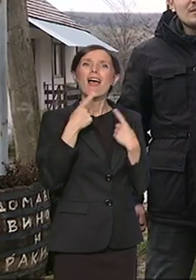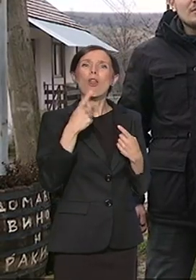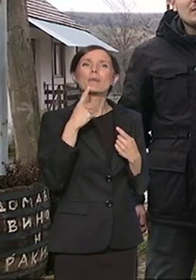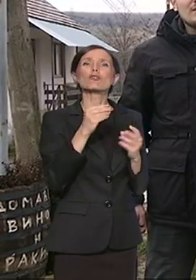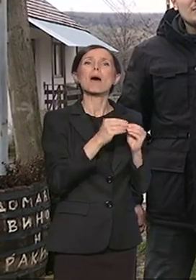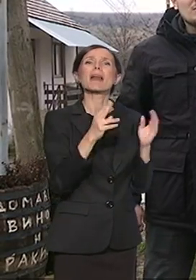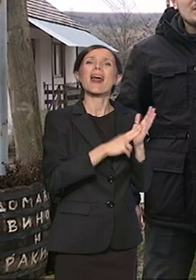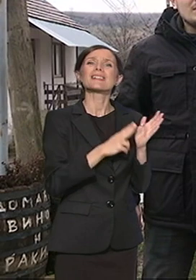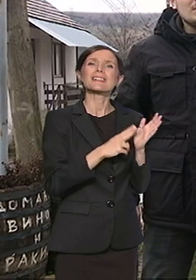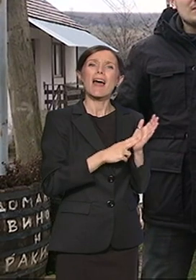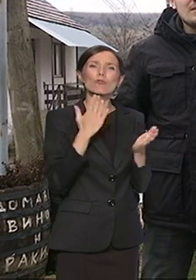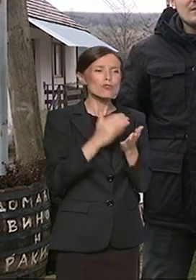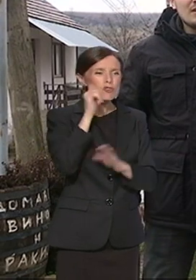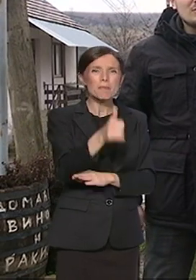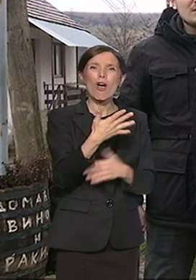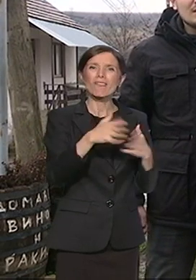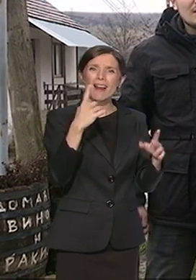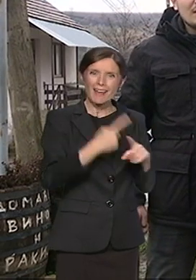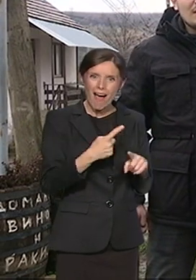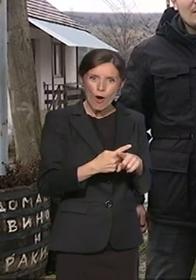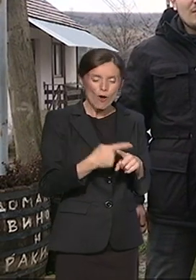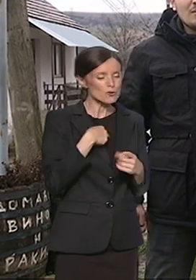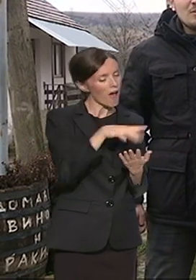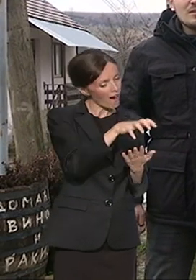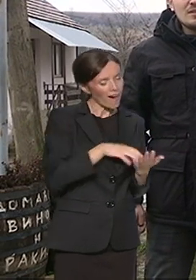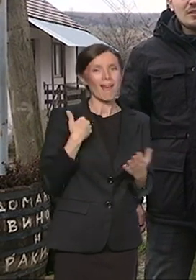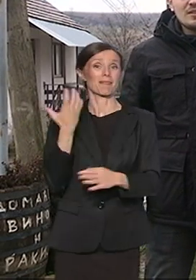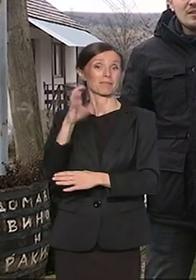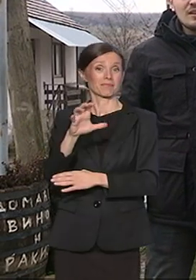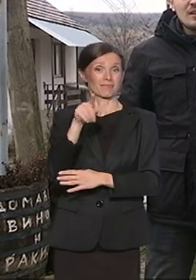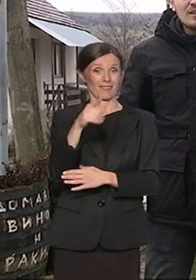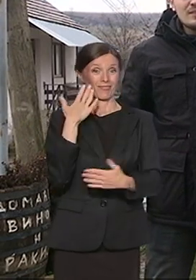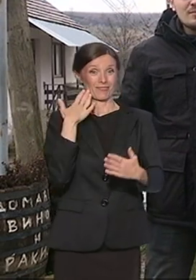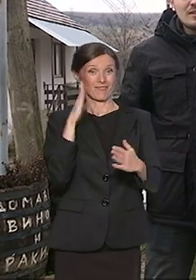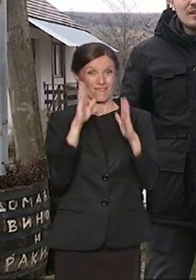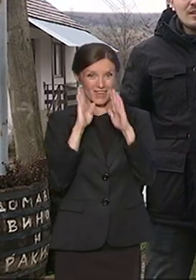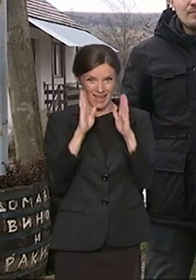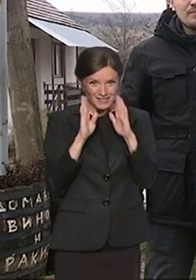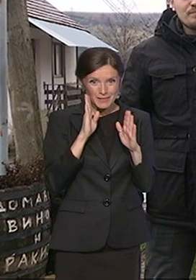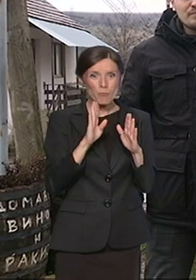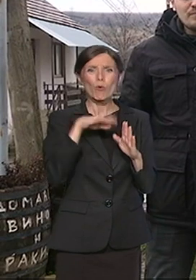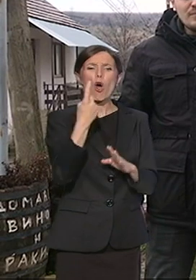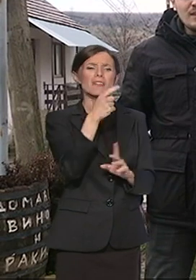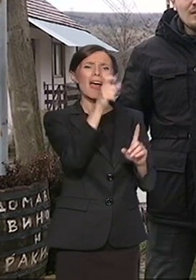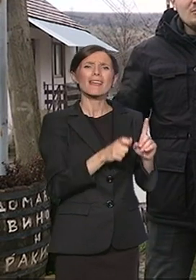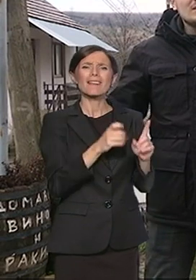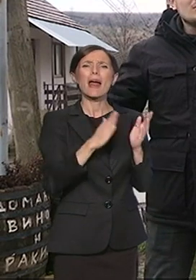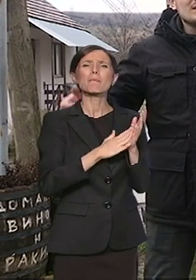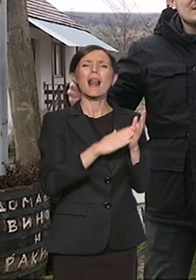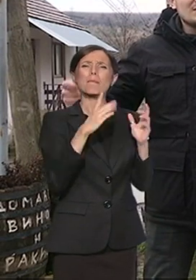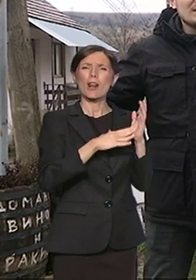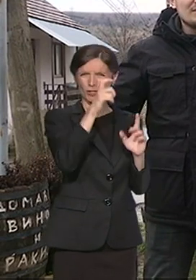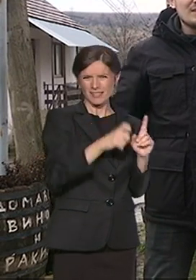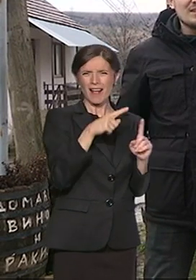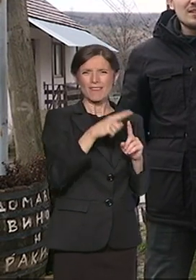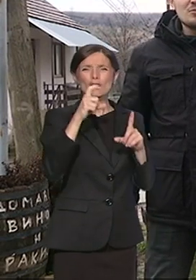javio nam se gospodin Milan Milosavljević, Derox, poznati srčki umetniku i